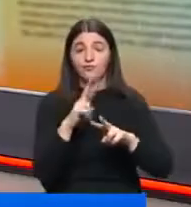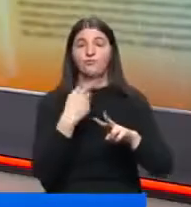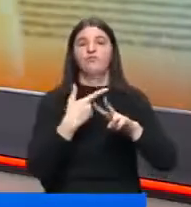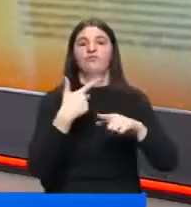toparlamış.